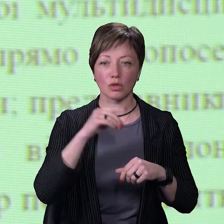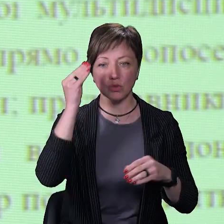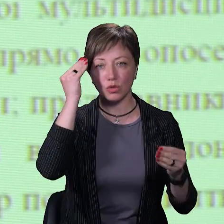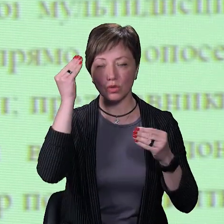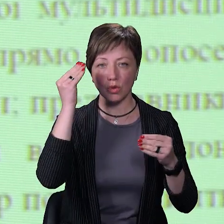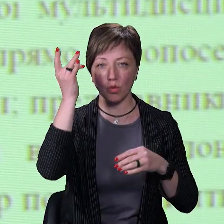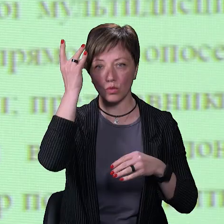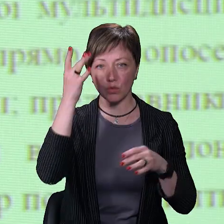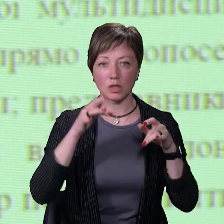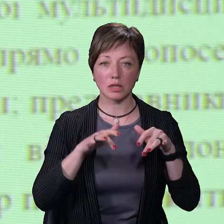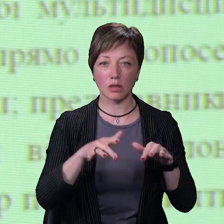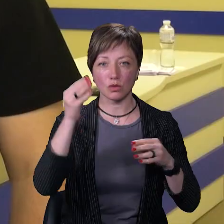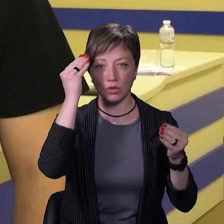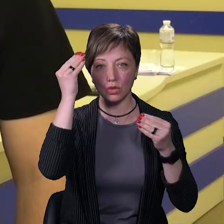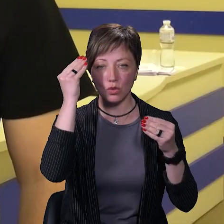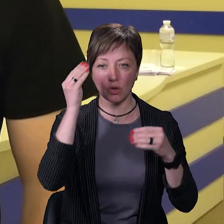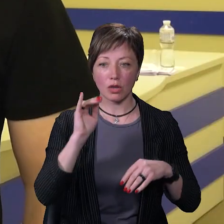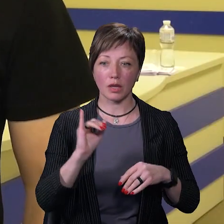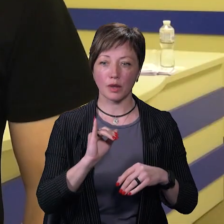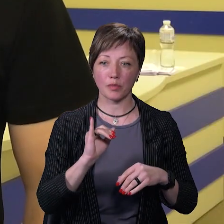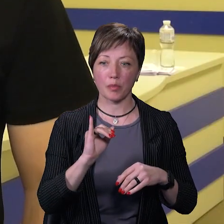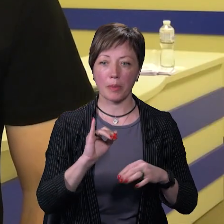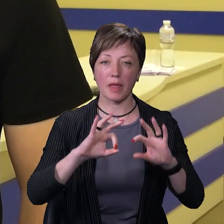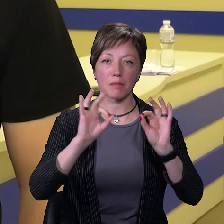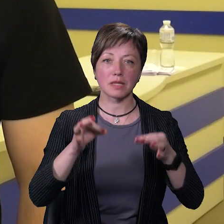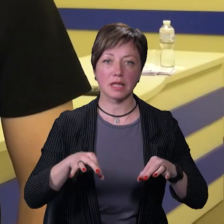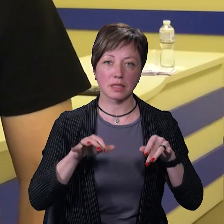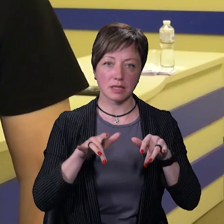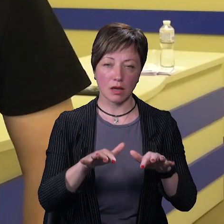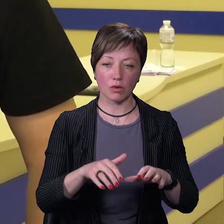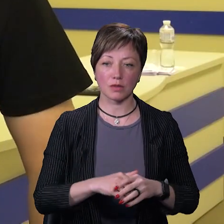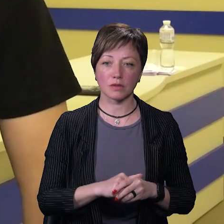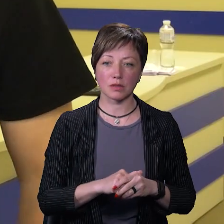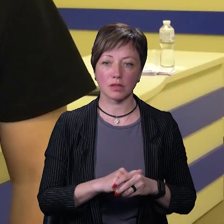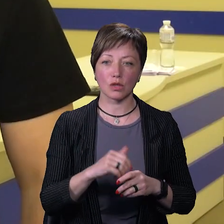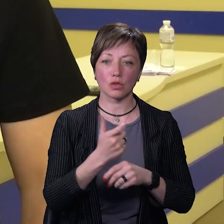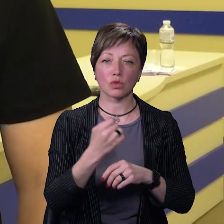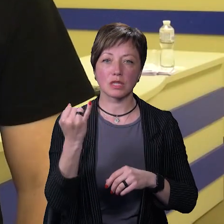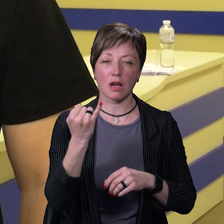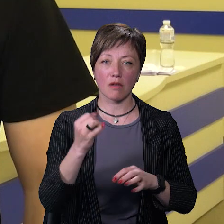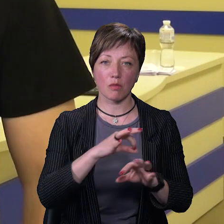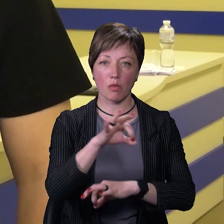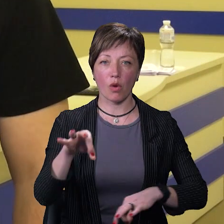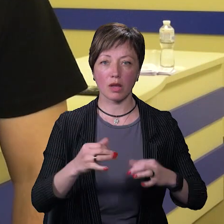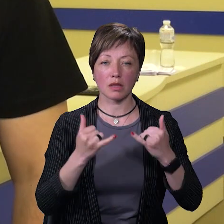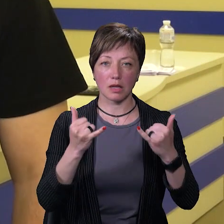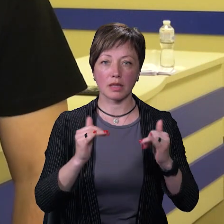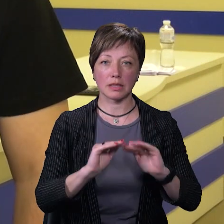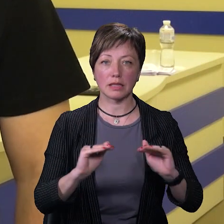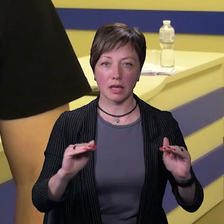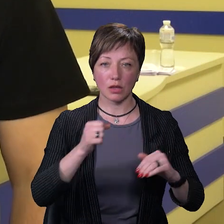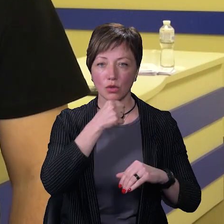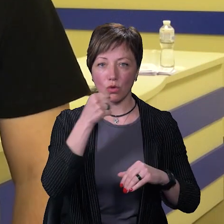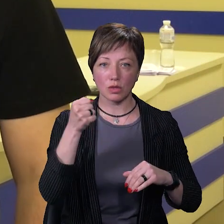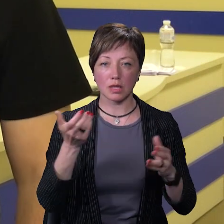зору і культурних заходів, з точки зору і мистецьких заходів. Дуже цікавий проєкт для дітей і